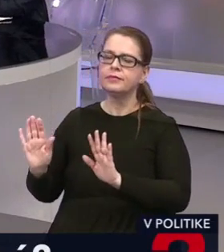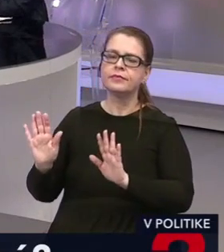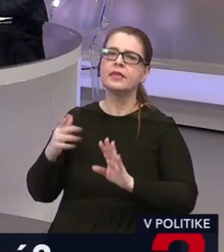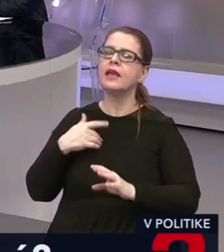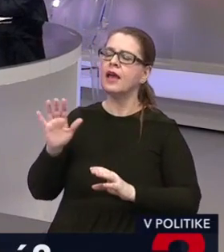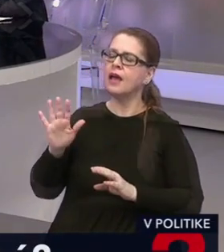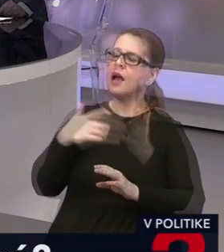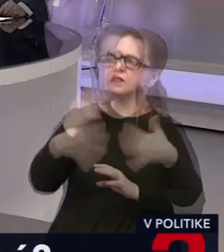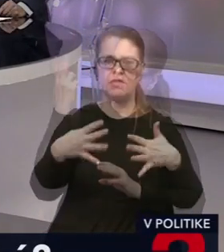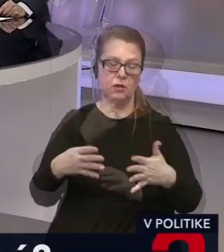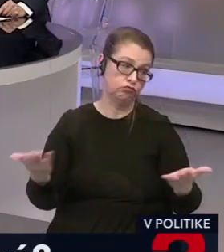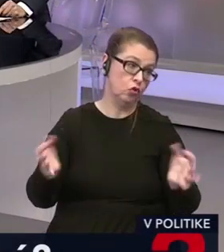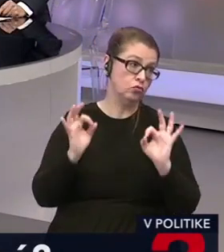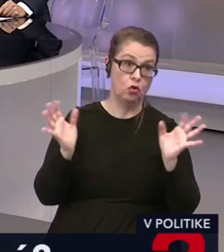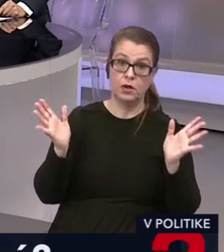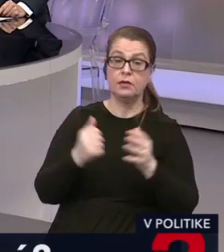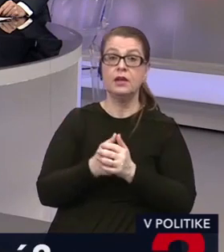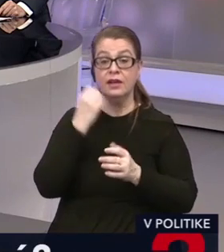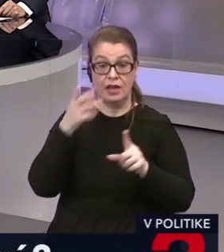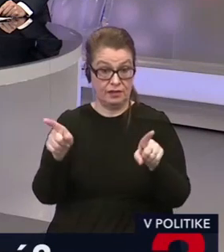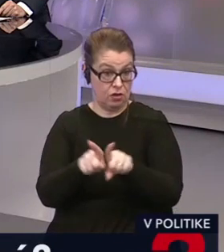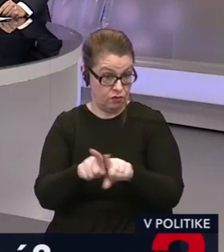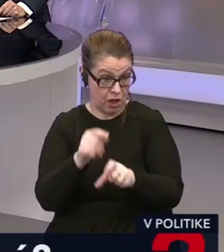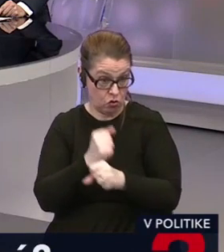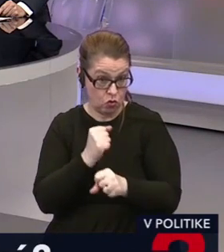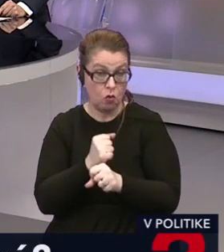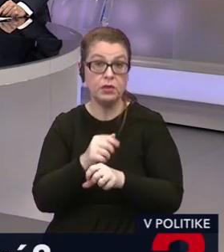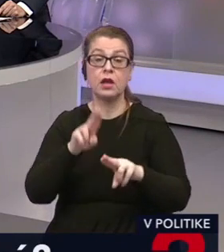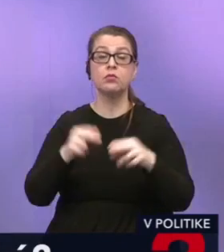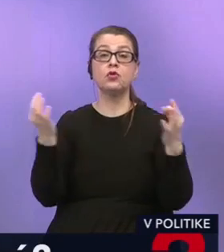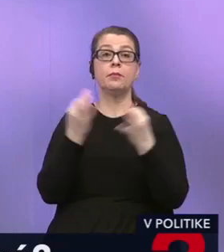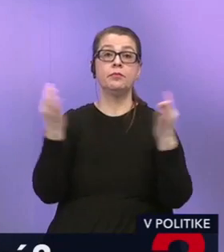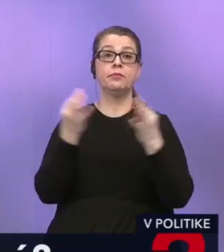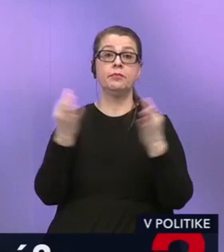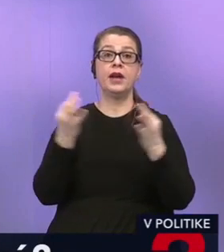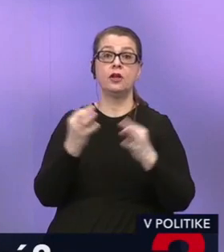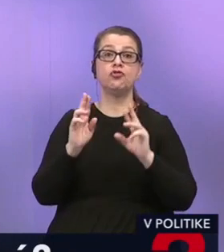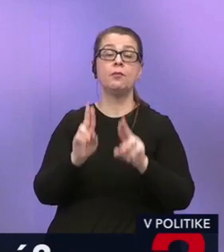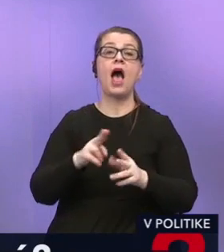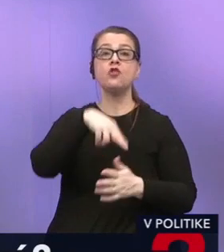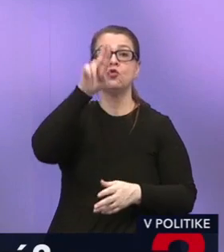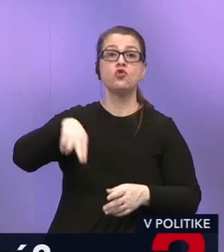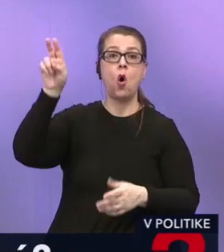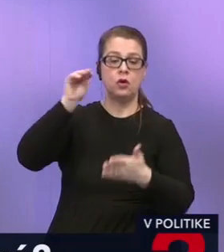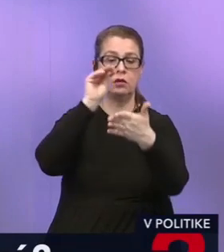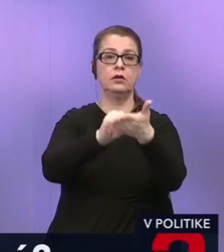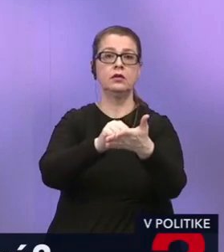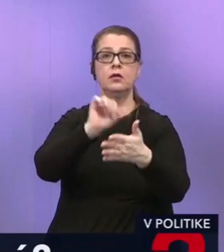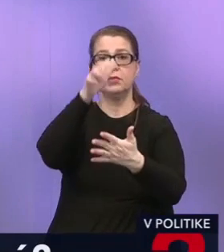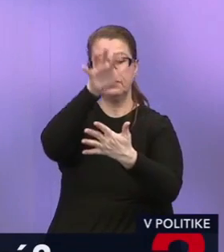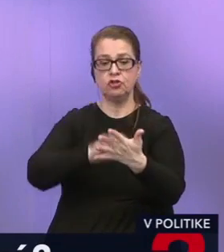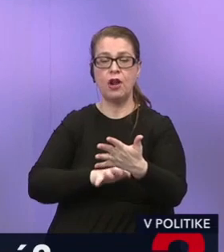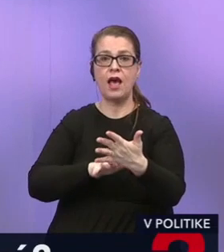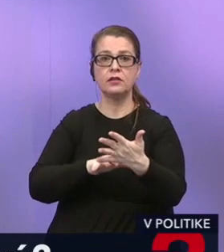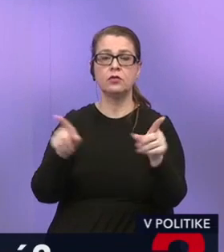jednoznačných základňach. Ak sa robia podľa identického vzoru, tak potom prečo majú nory zadefinované v prvom článku